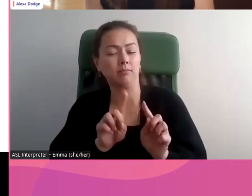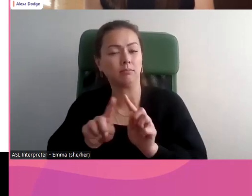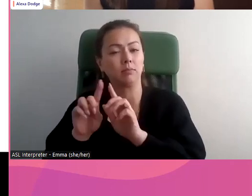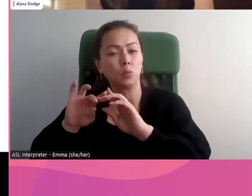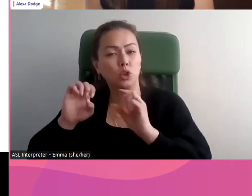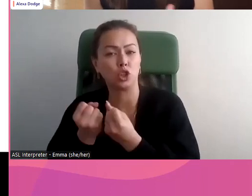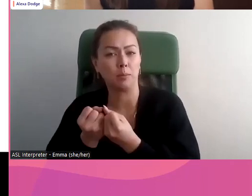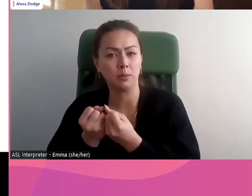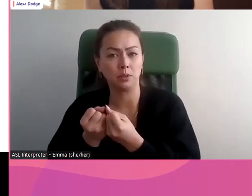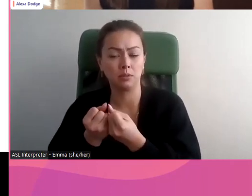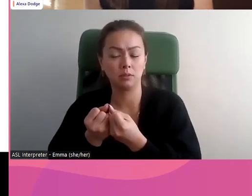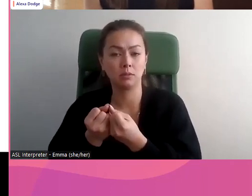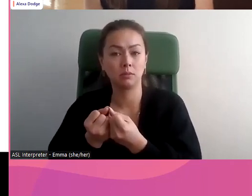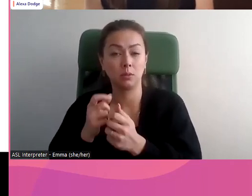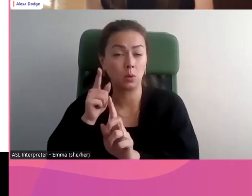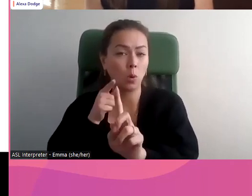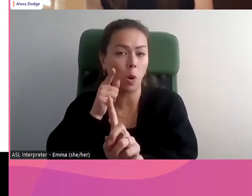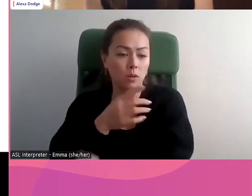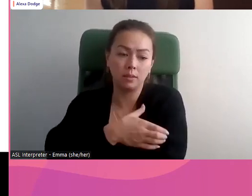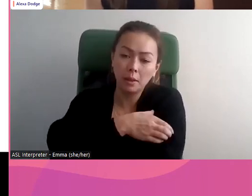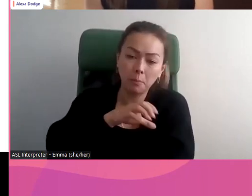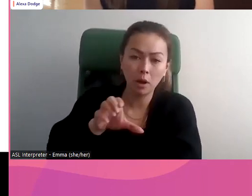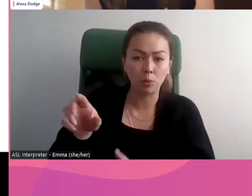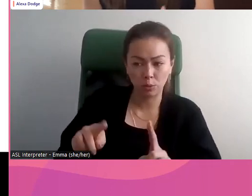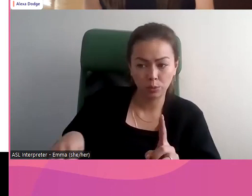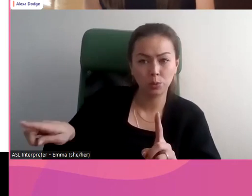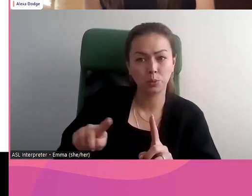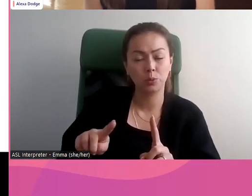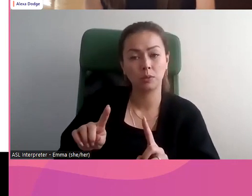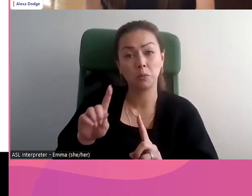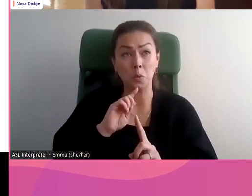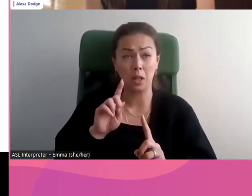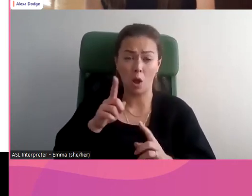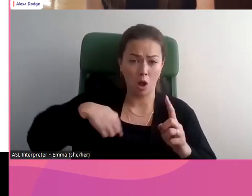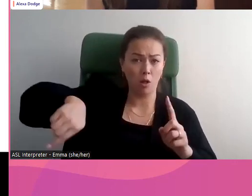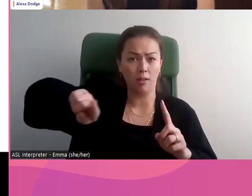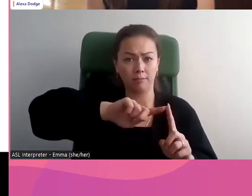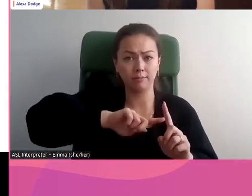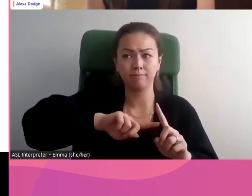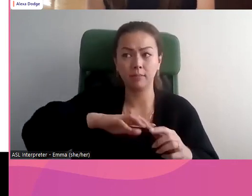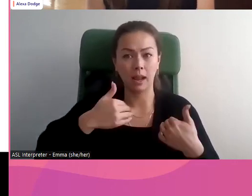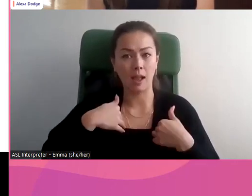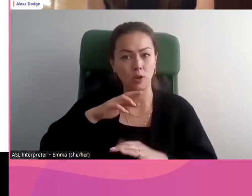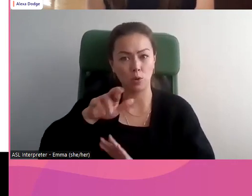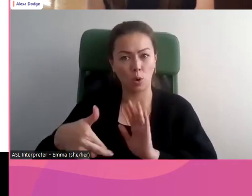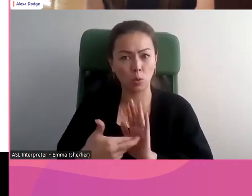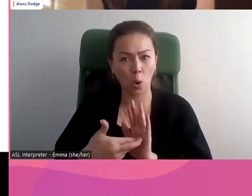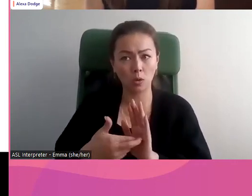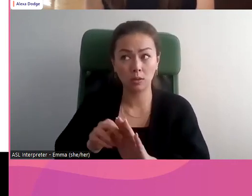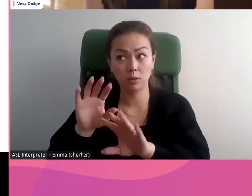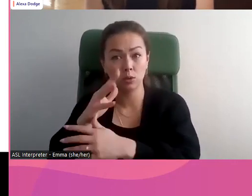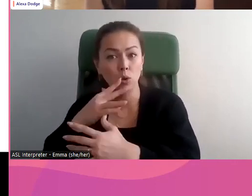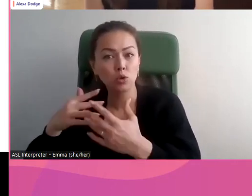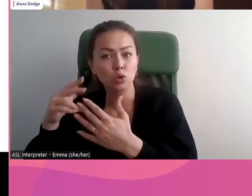visent à autonomiser les jeunes afin qu'ils pensent à la façon dont nous tous et toutes ainsi que nos établissements sociaux